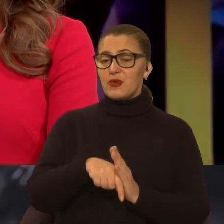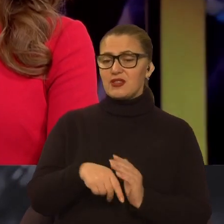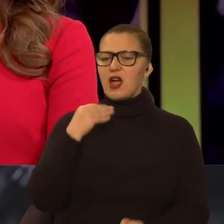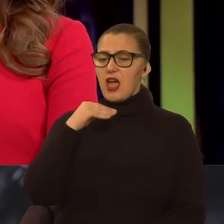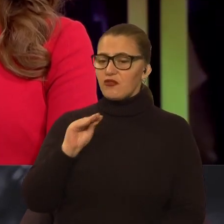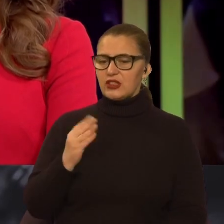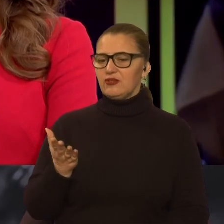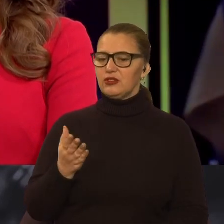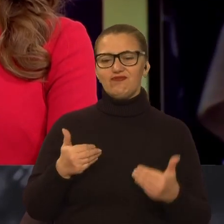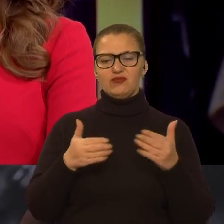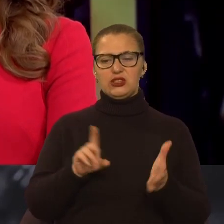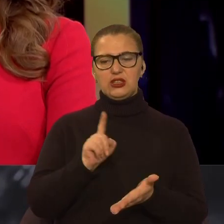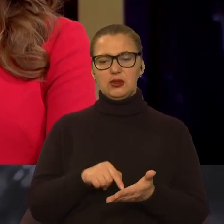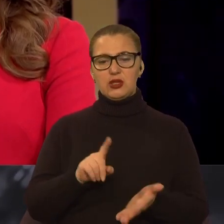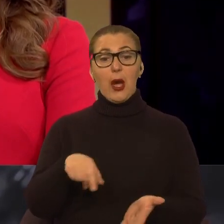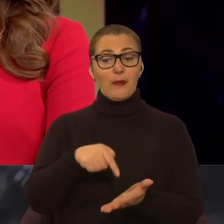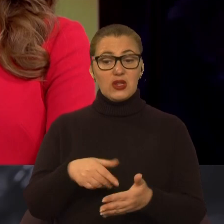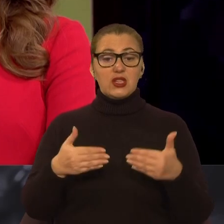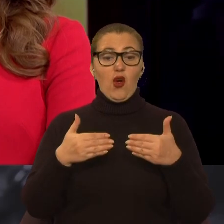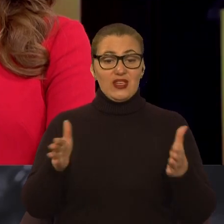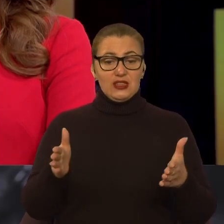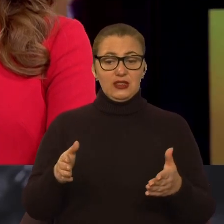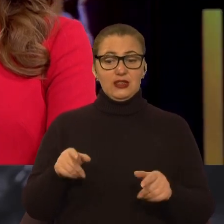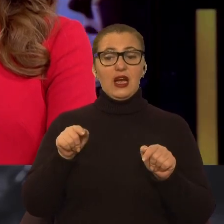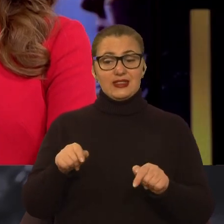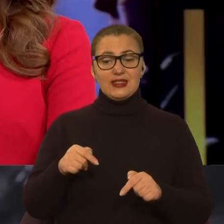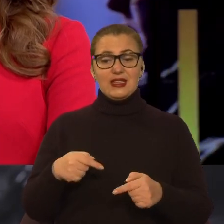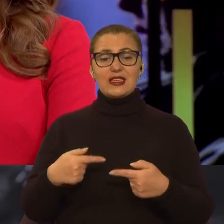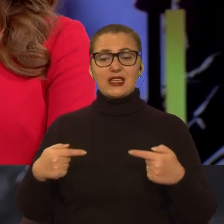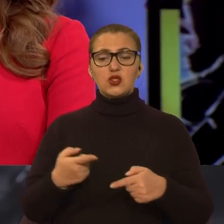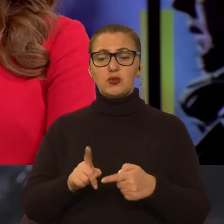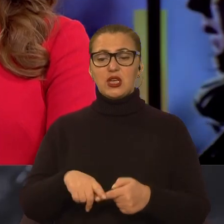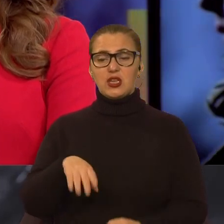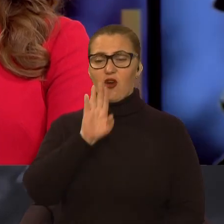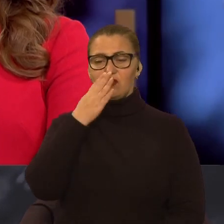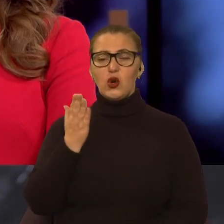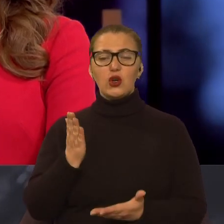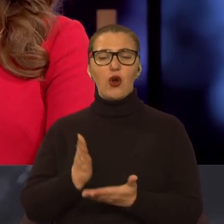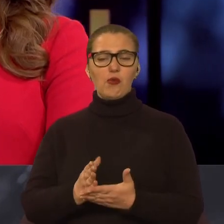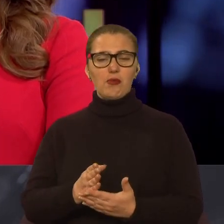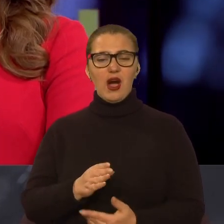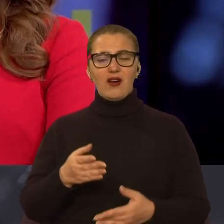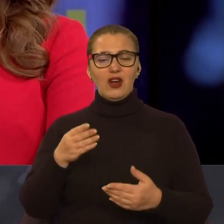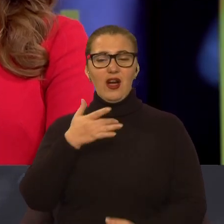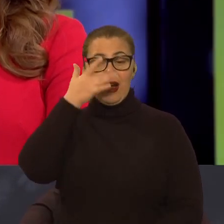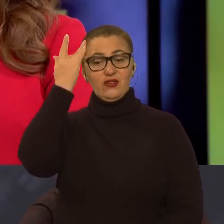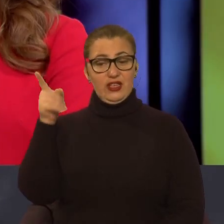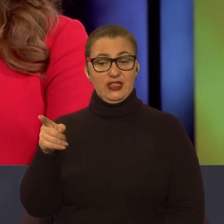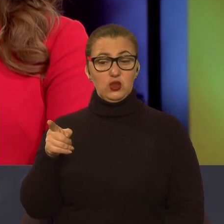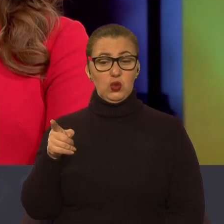Бо місто велике, а за тих засобів, які противник мав ще, наприклад, влітку, артилерістів, них вже немає.